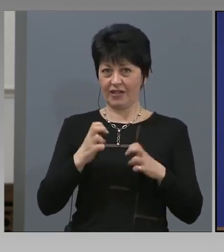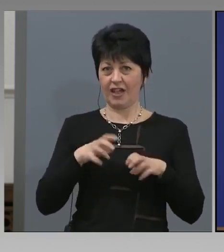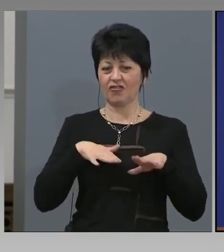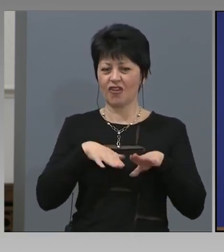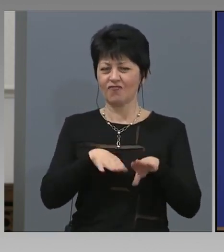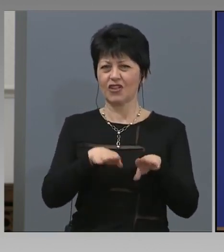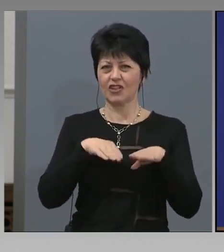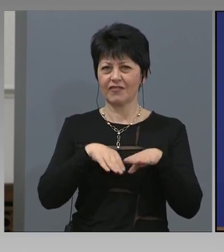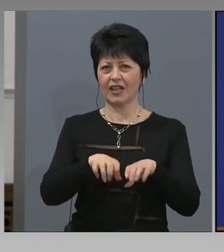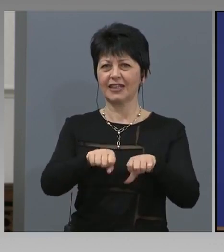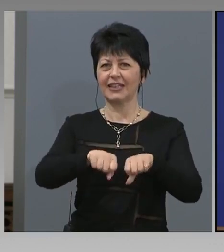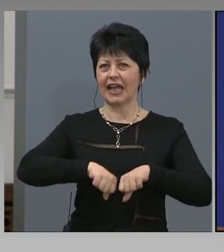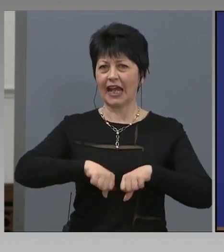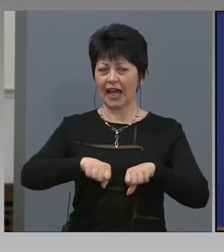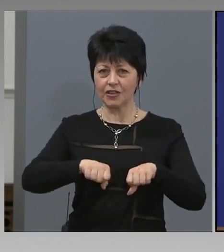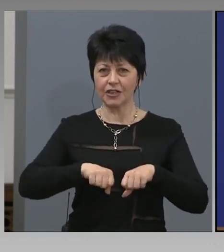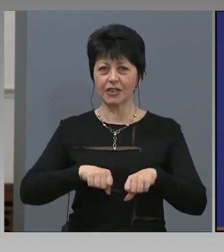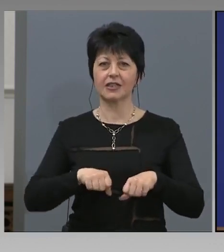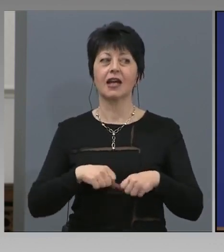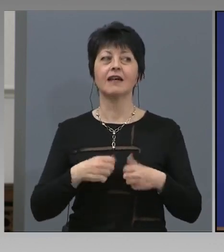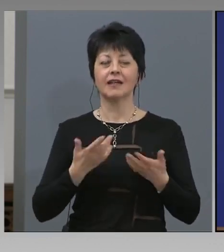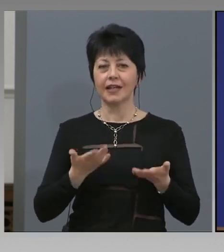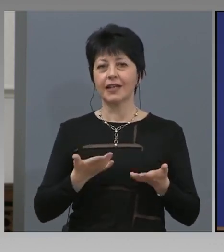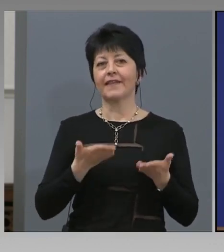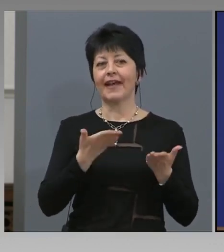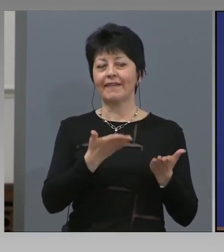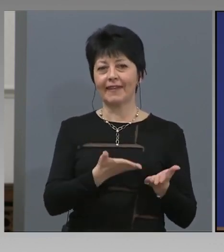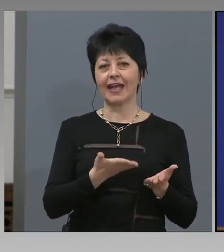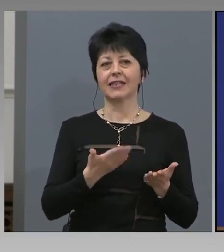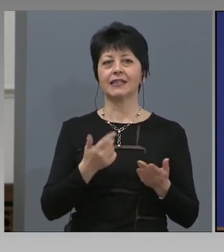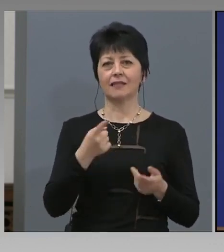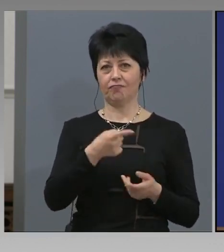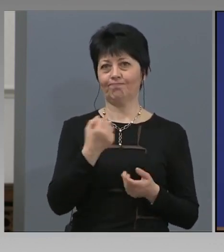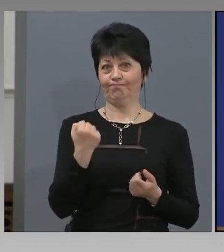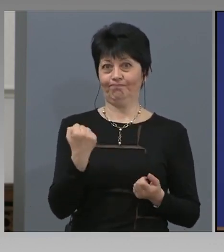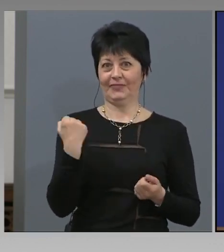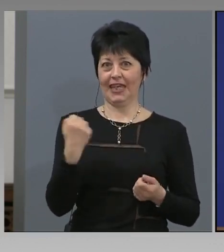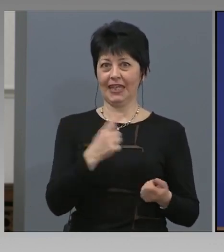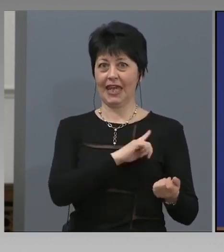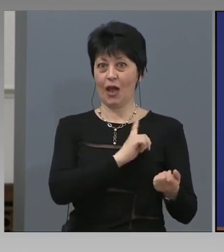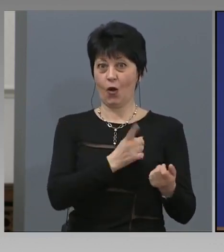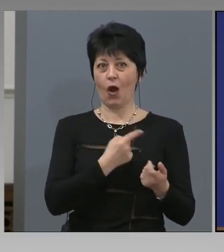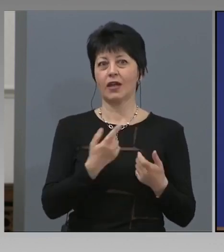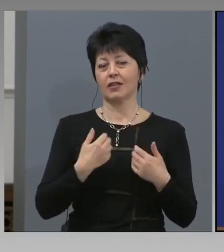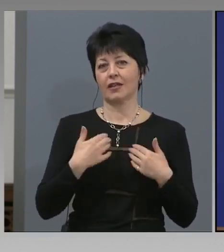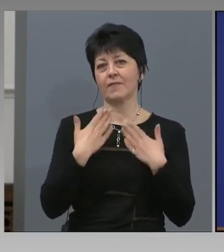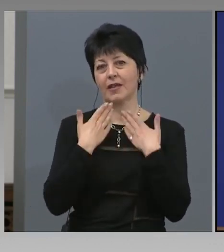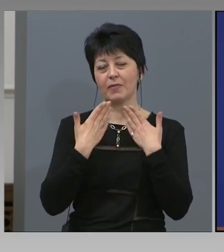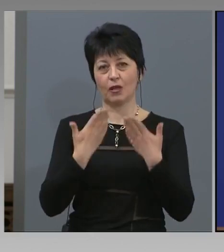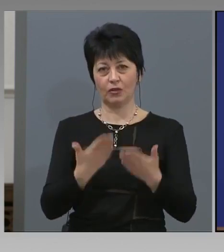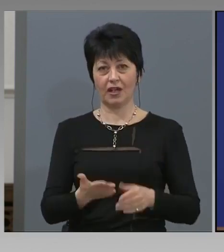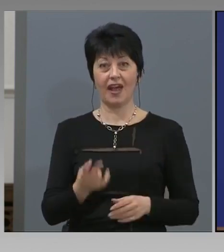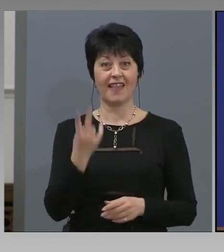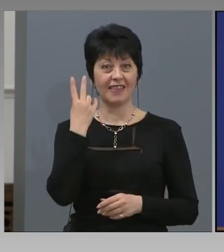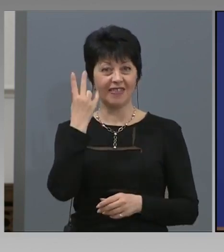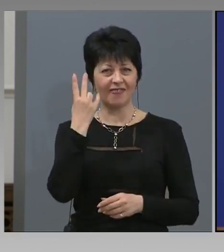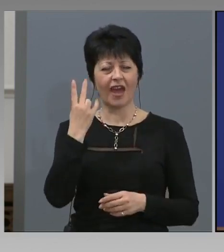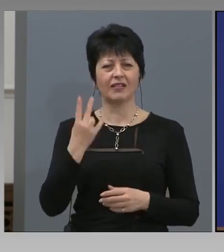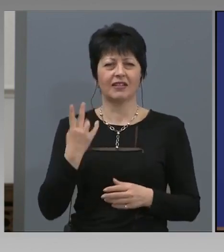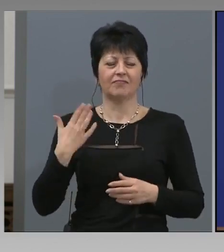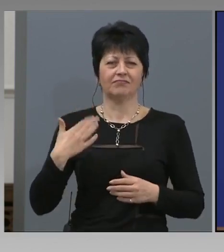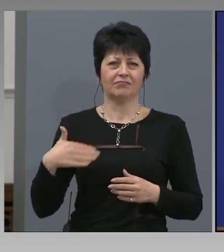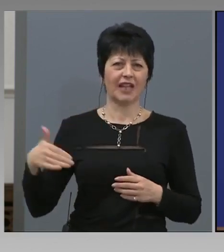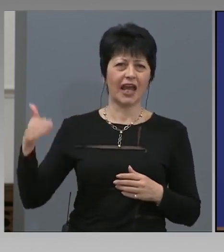шивачници, тъкачници, за които още веднъж на тези също герои им благодаря. Две от най-развитите, най